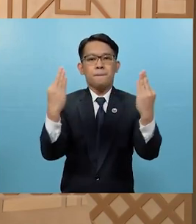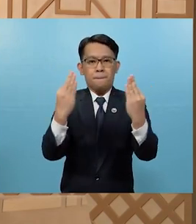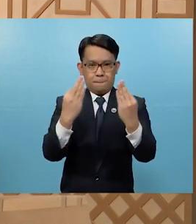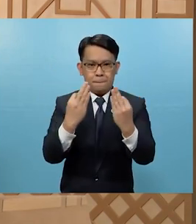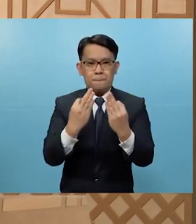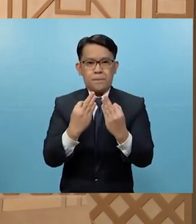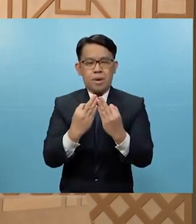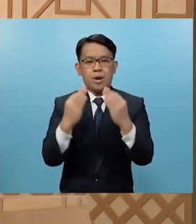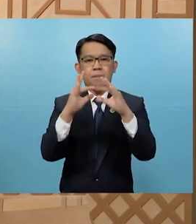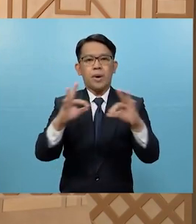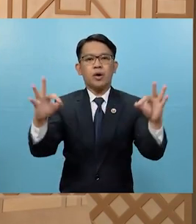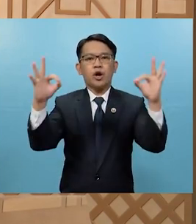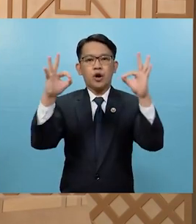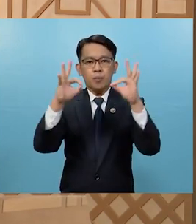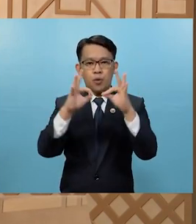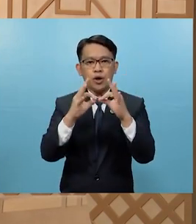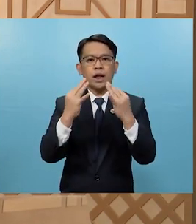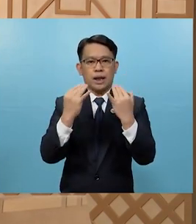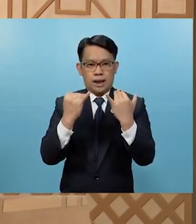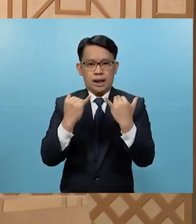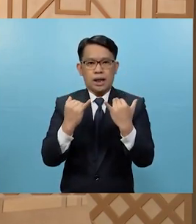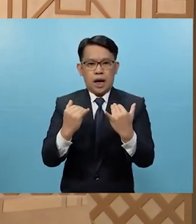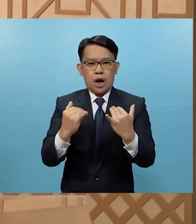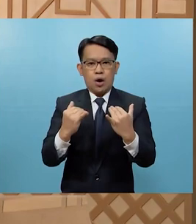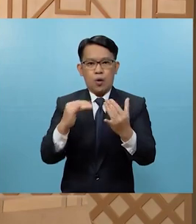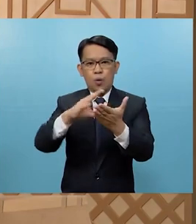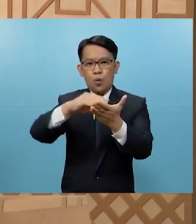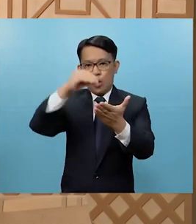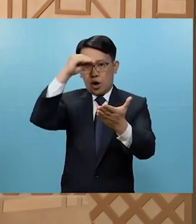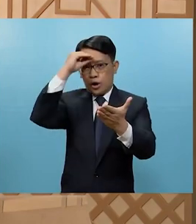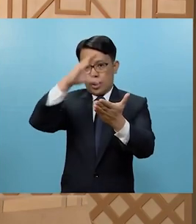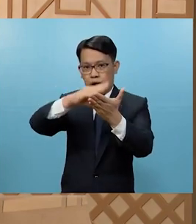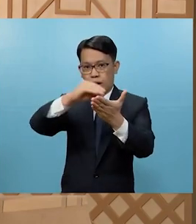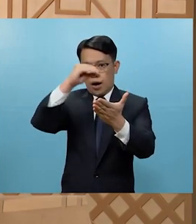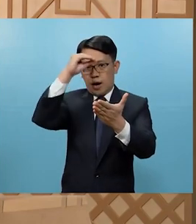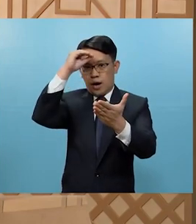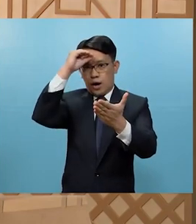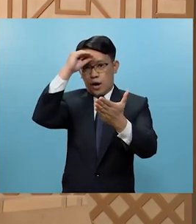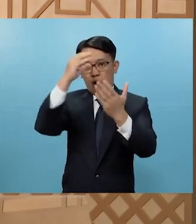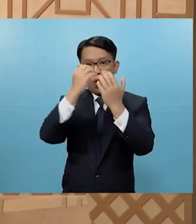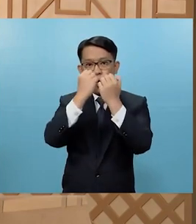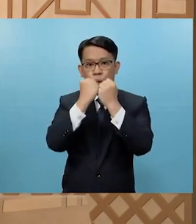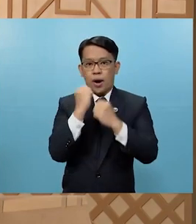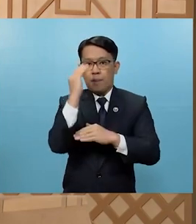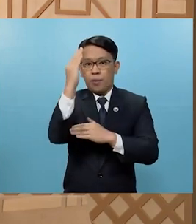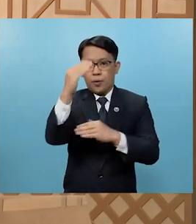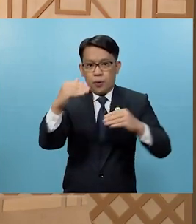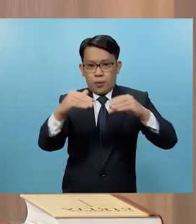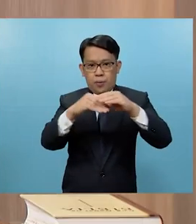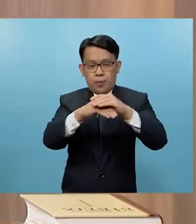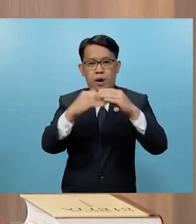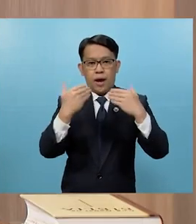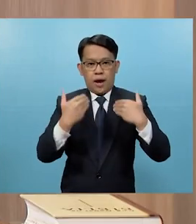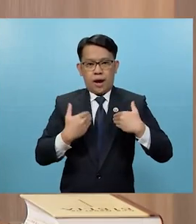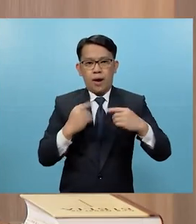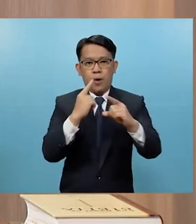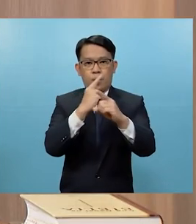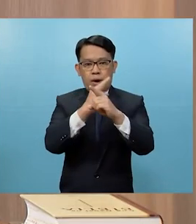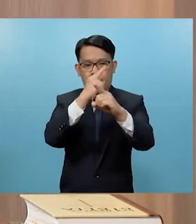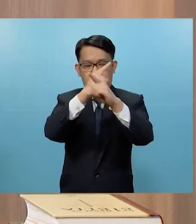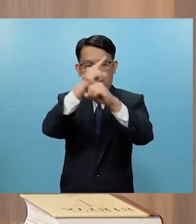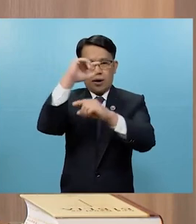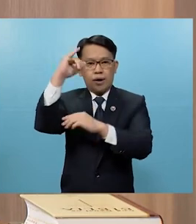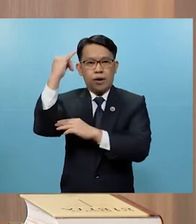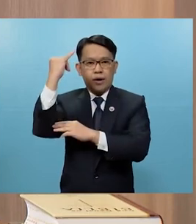At mahalaga po na ngayon pa lang ay matutunan na ito ng mga lulusok sa buhay may asawa. Tama po kapatid